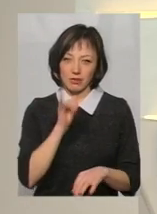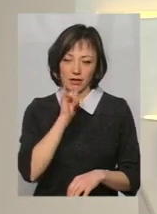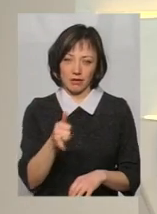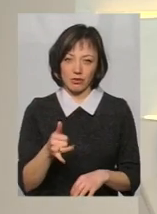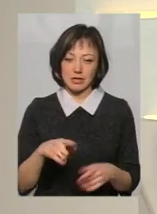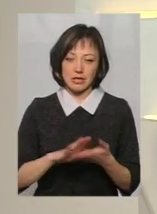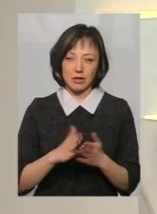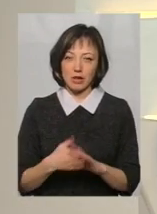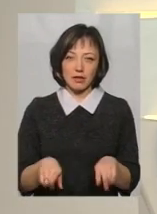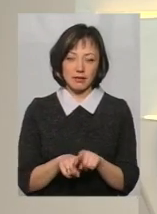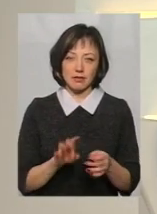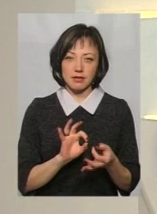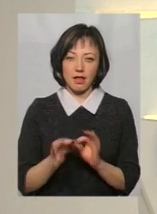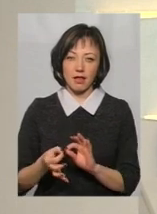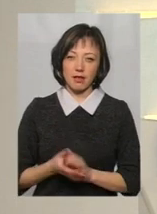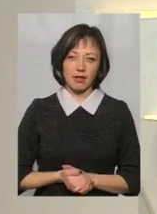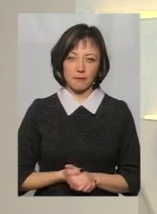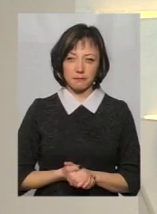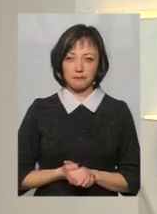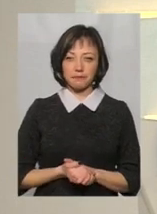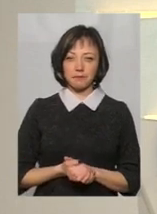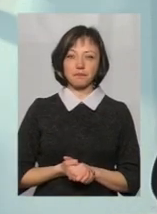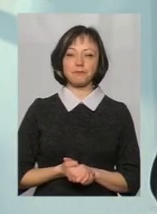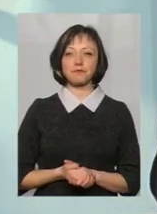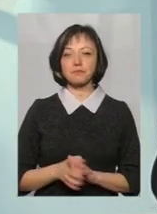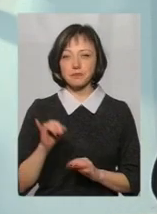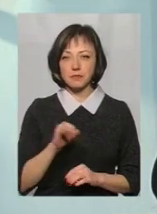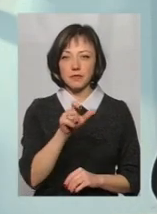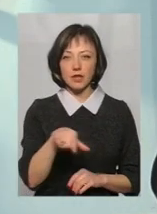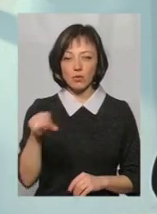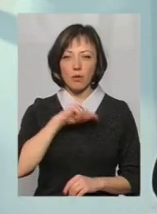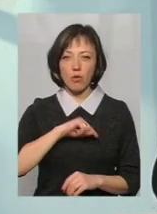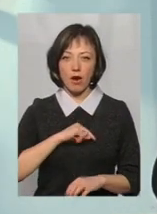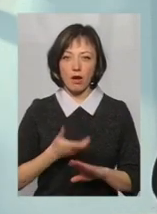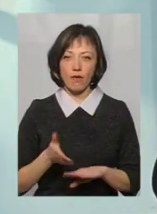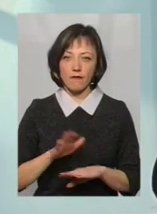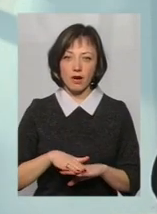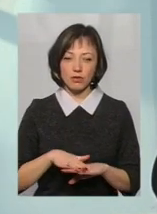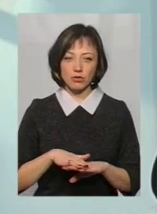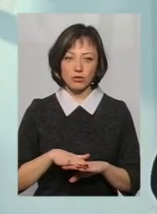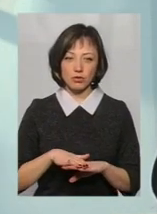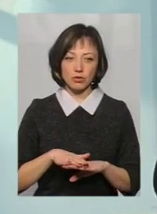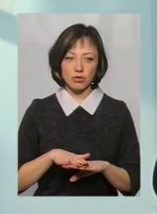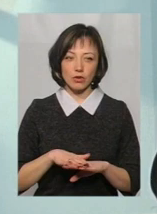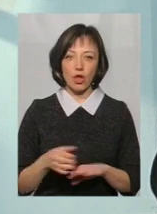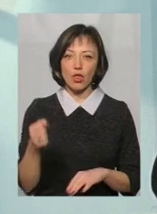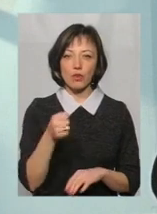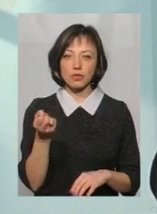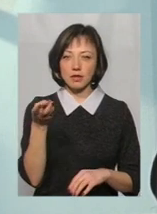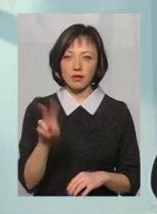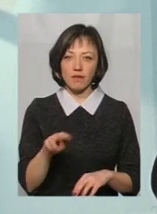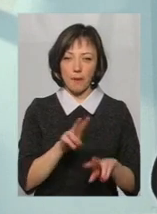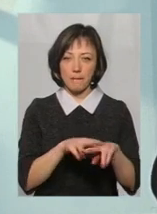Там ситуація от настільки складна. От, і людям морально важко носити два паспорти,